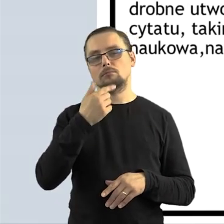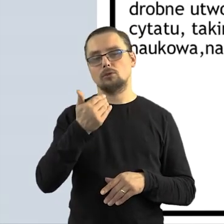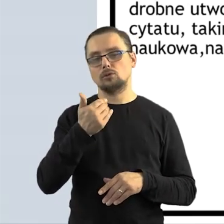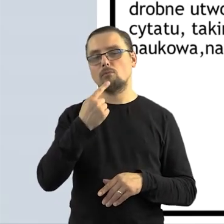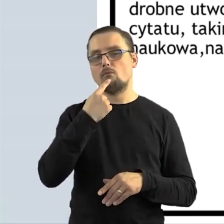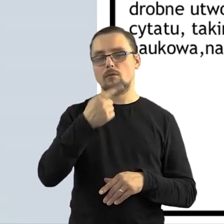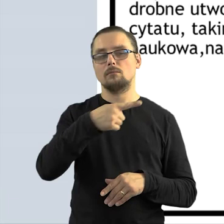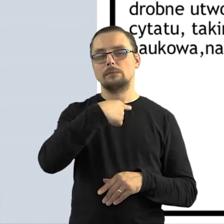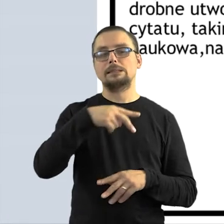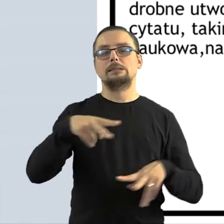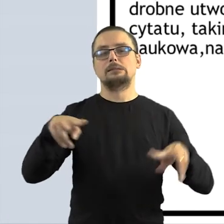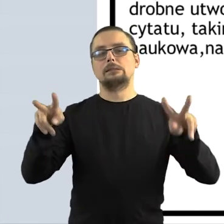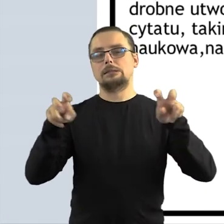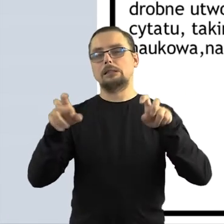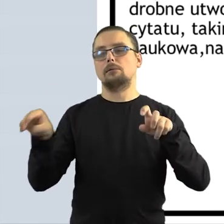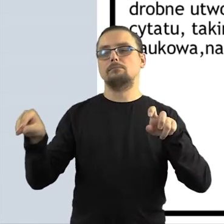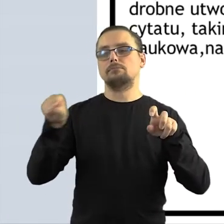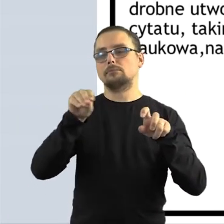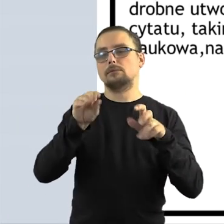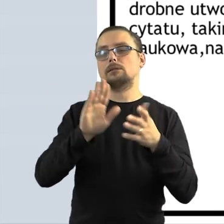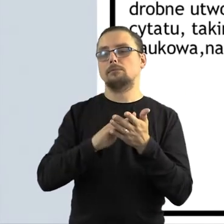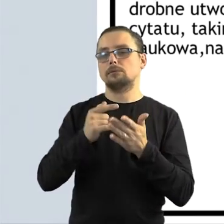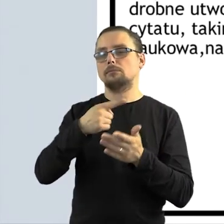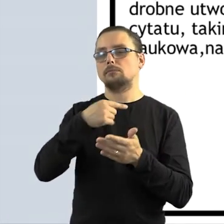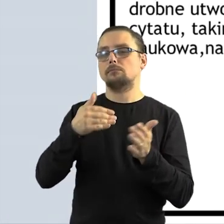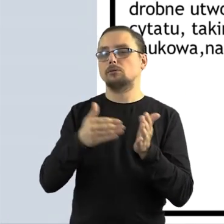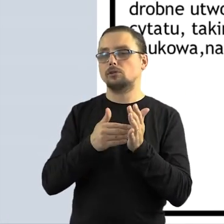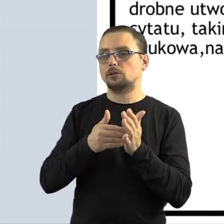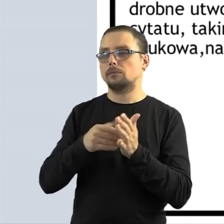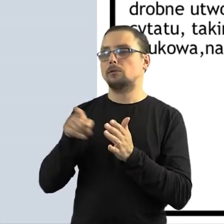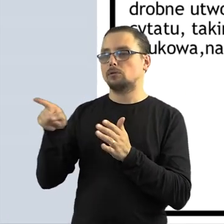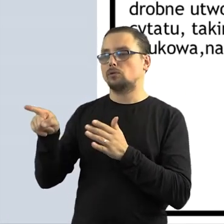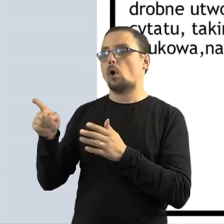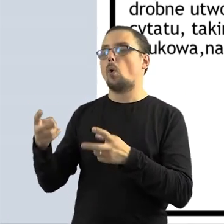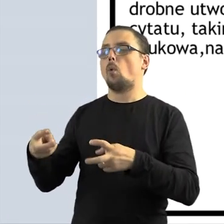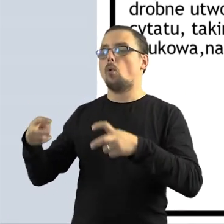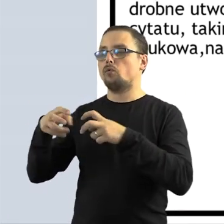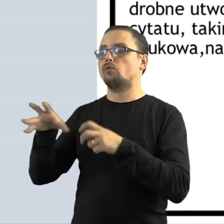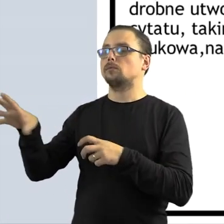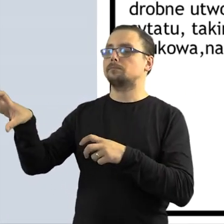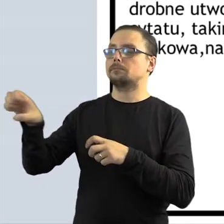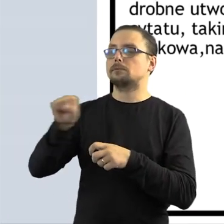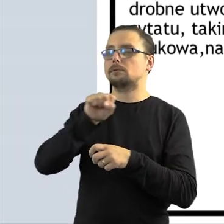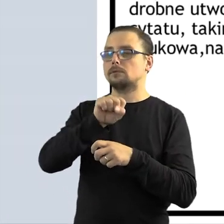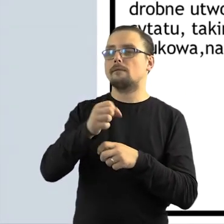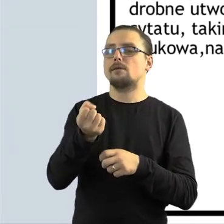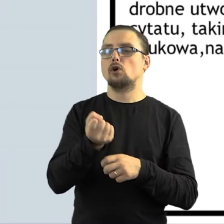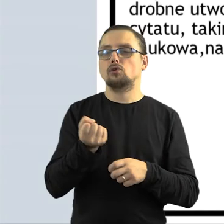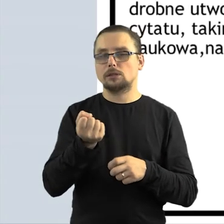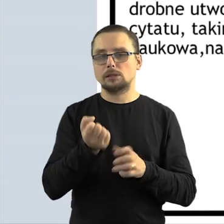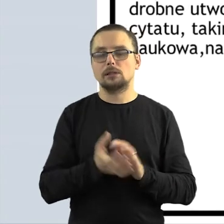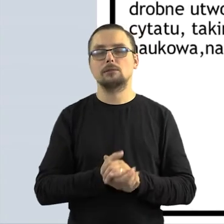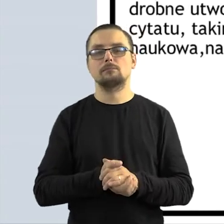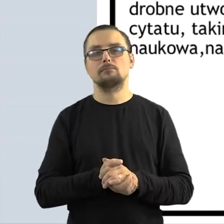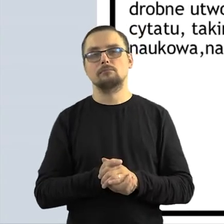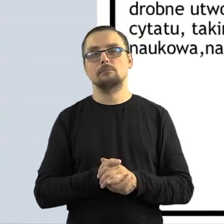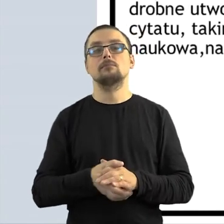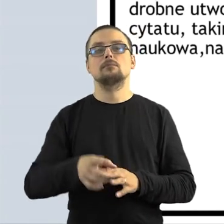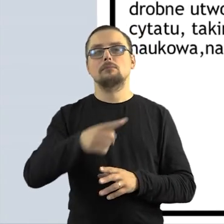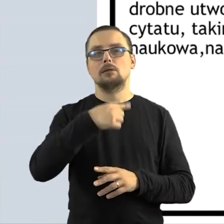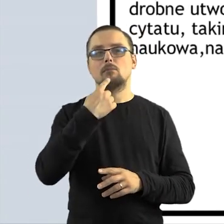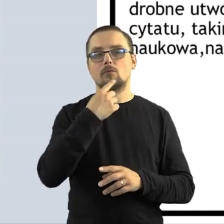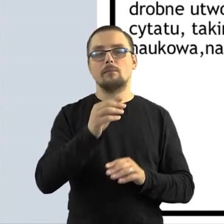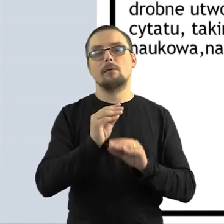prawo cytatu. Potrzebują Państwu danego zasobu, wykorzystać dany zasób, przedstawić dany zasób właśnie w celu edukacji,